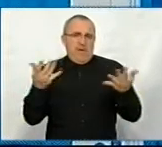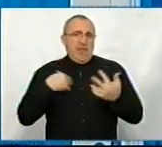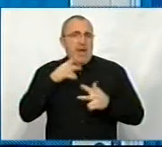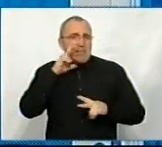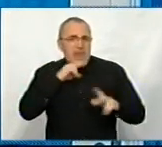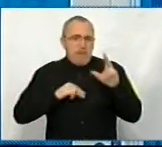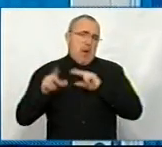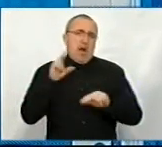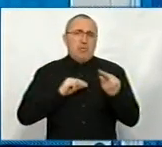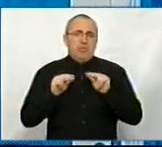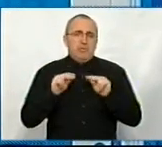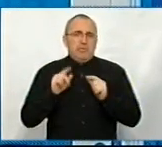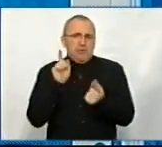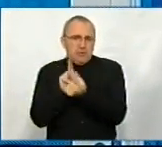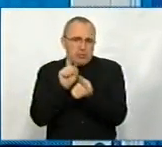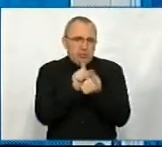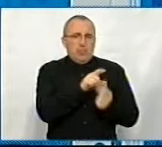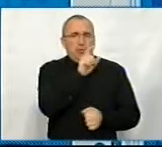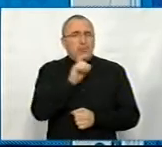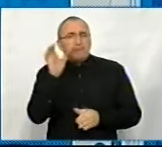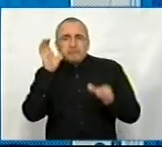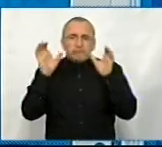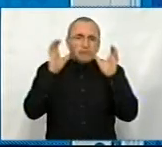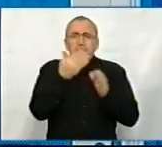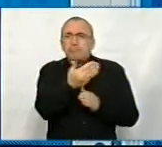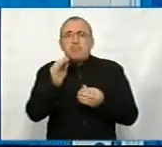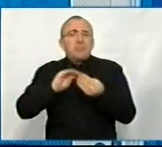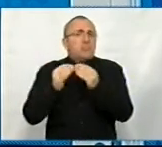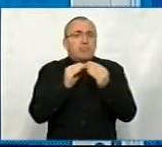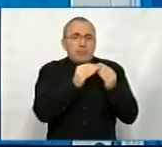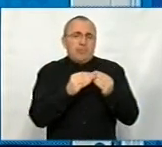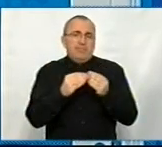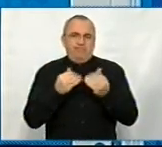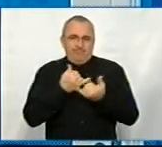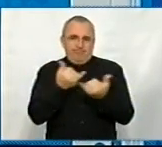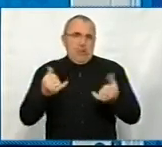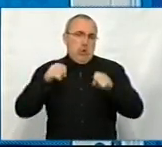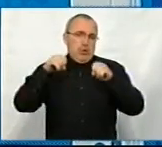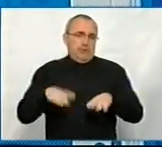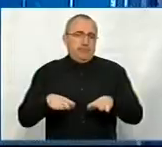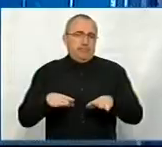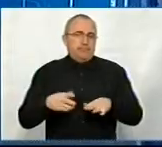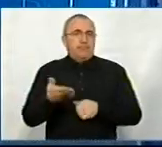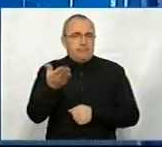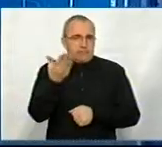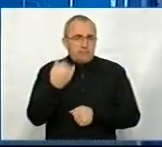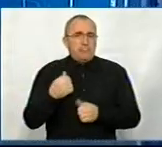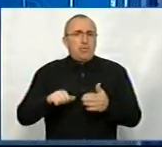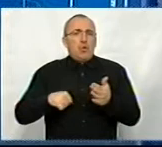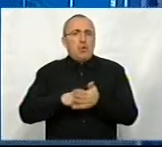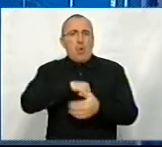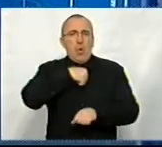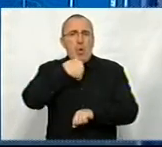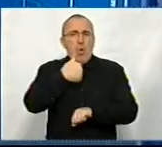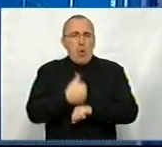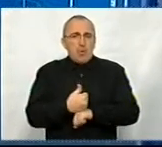зустрічатися з людьми, вислуховувати її проблеми і намагаюся їх вирішувати. Давайте тепер все ж до основних підсумків